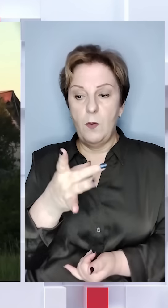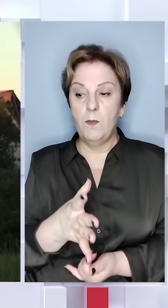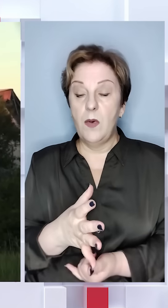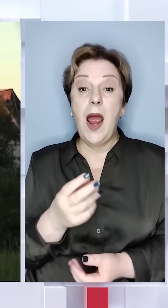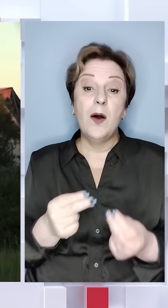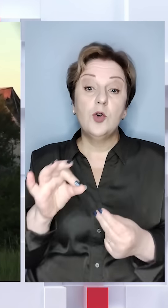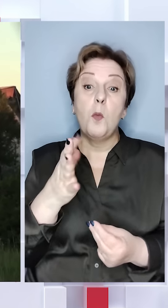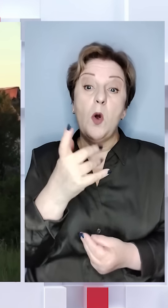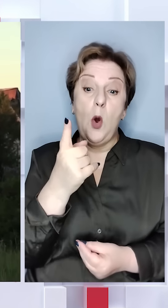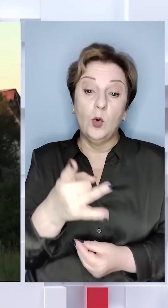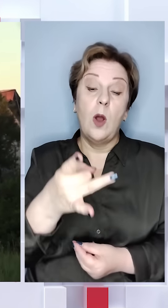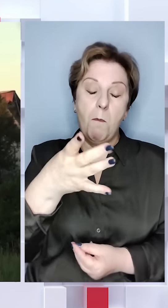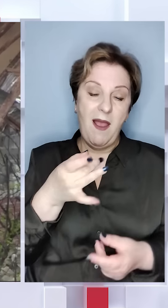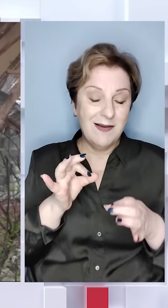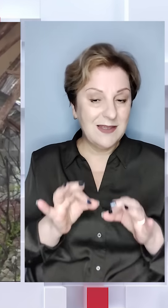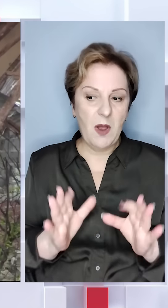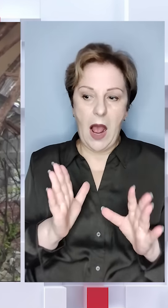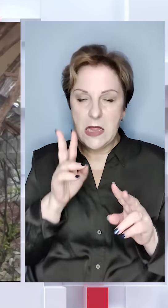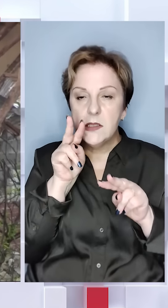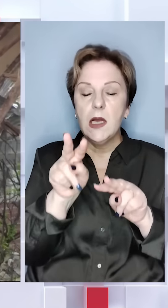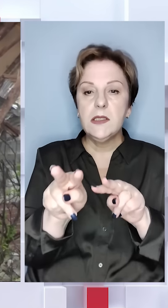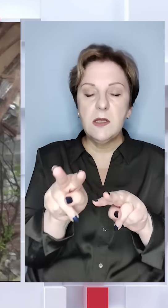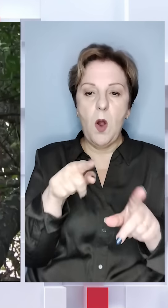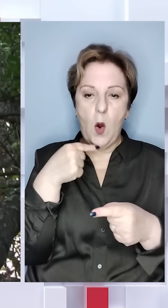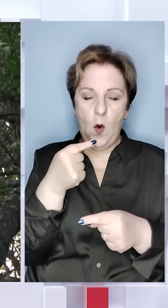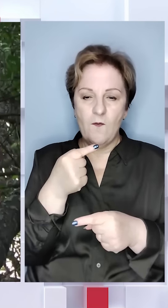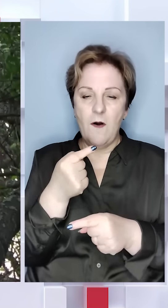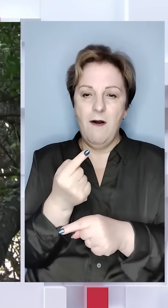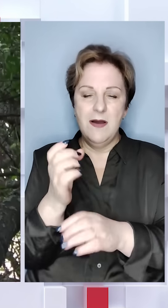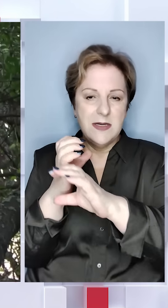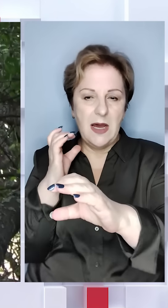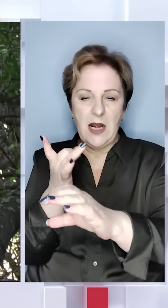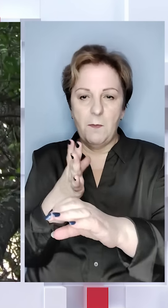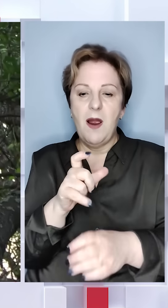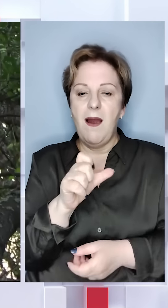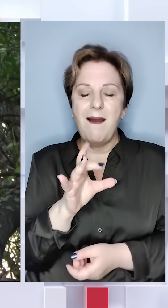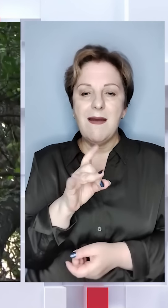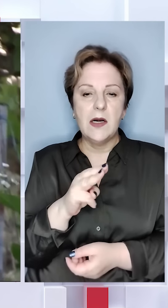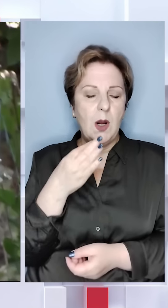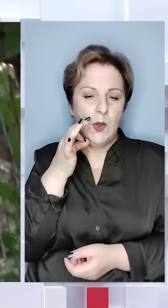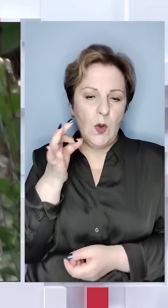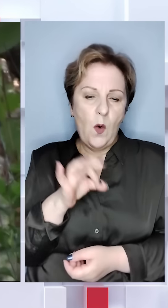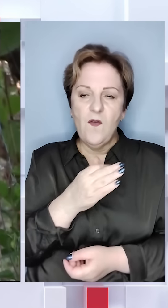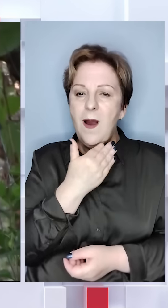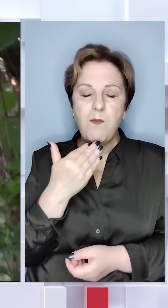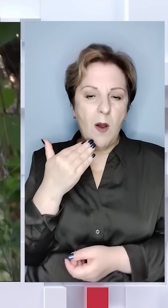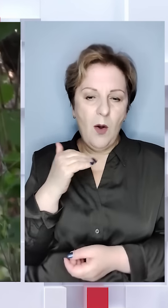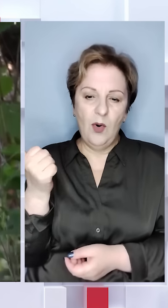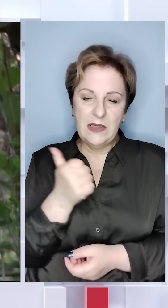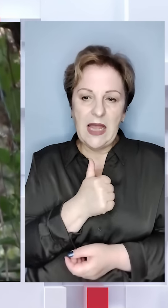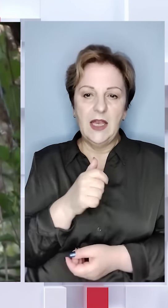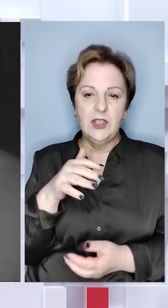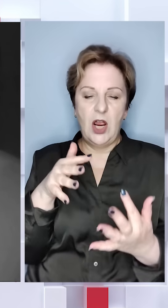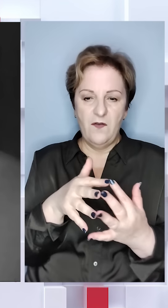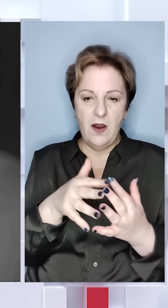Жарт про ще одну бомбу насправді то лише спостереження, кажуть гранатометники Хартії, і досвід багатьох тижнів війни на